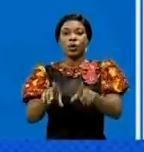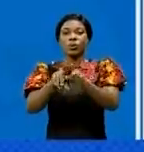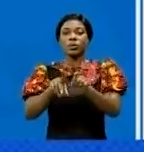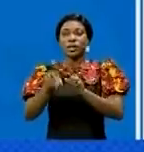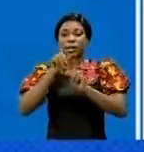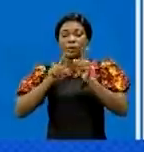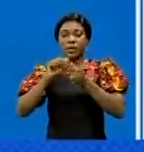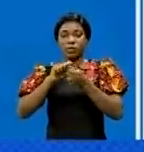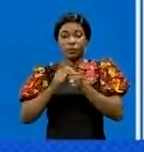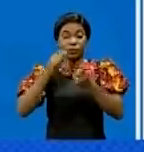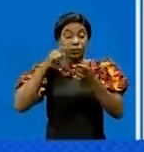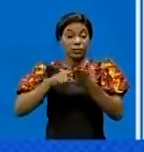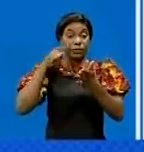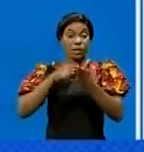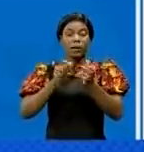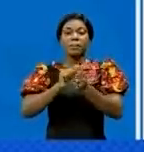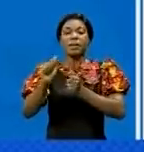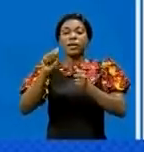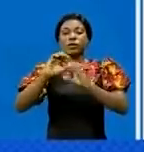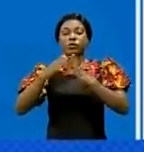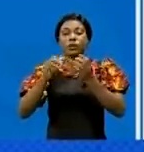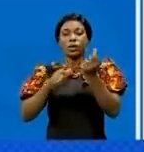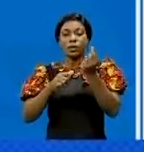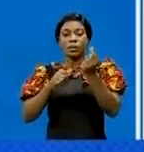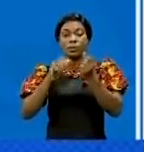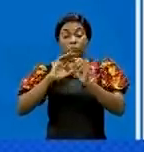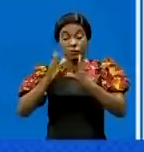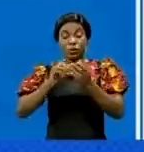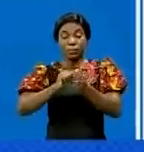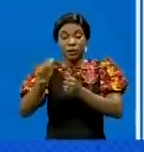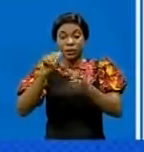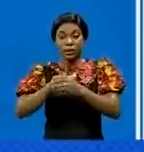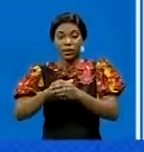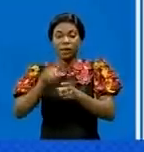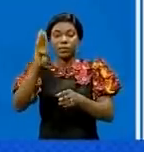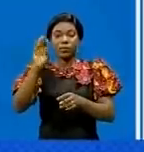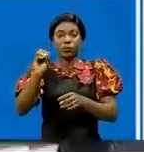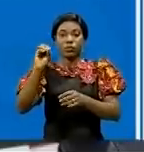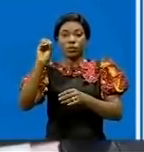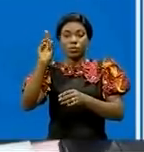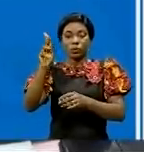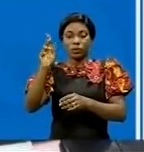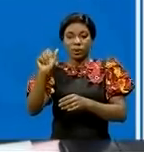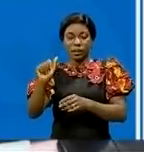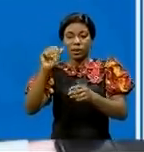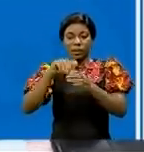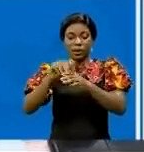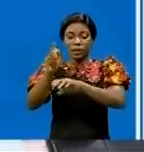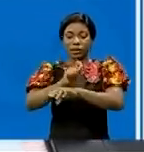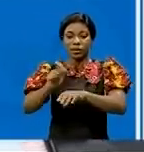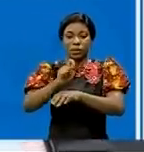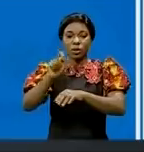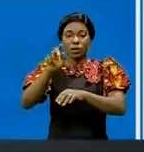particulièrement marquée par ce qui se passe depuis quelques jours dans les localités de Boga et Chabi, en territoire du Roumo,